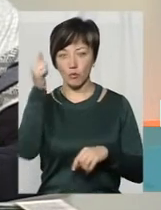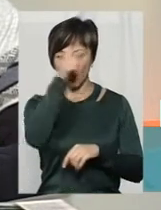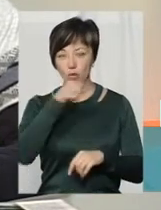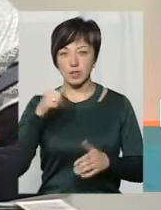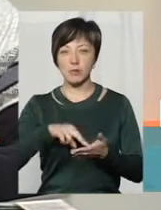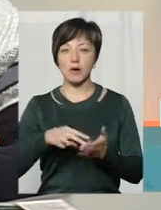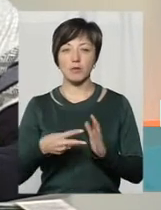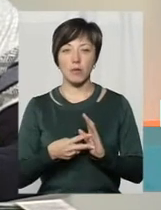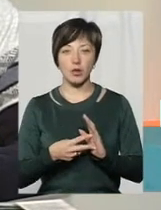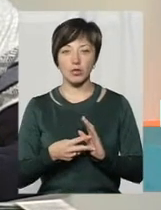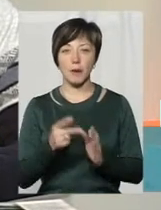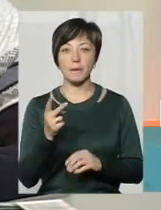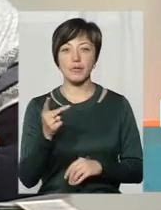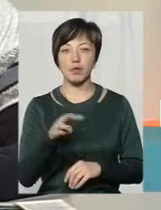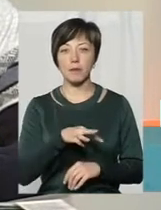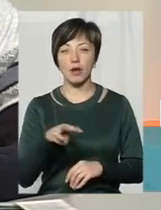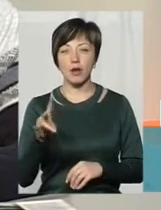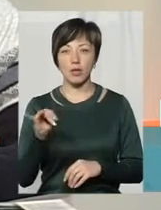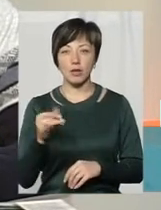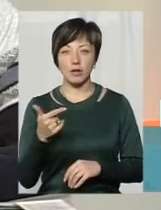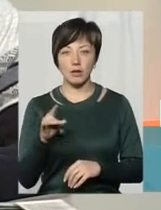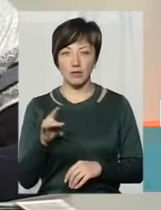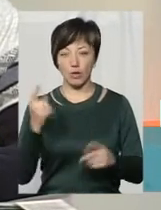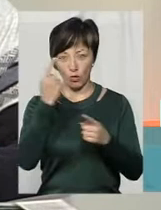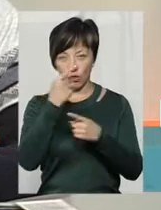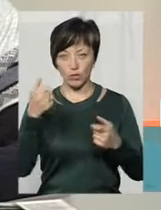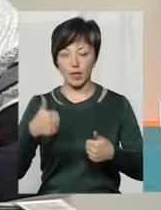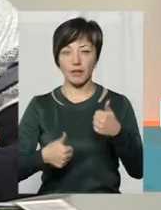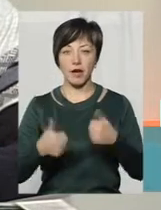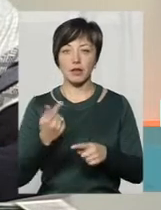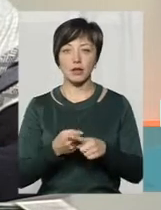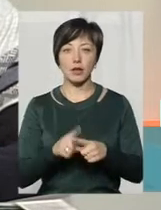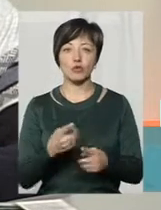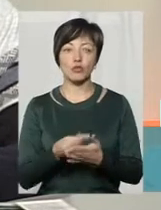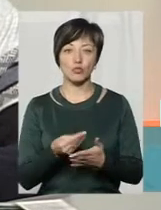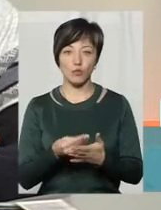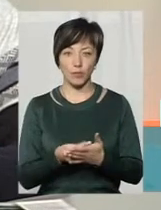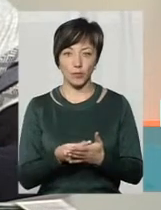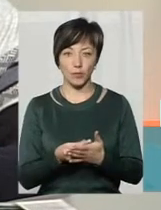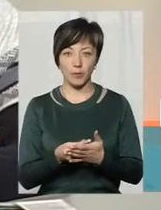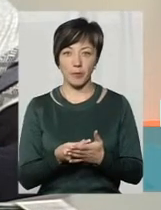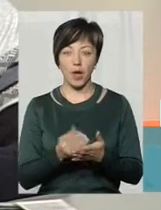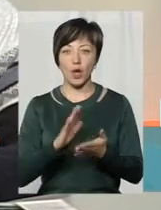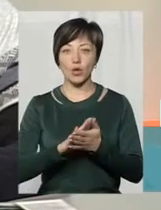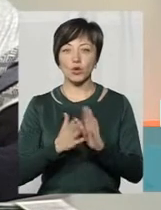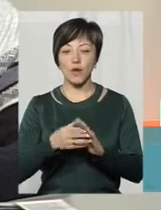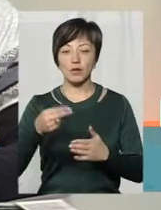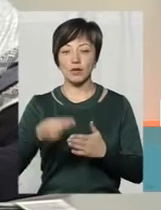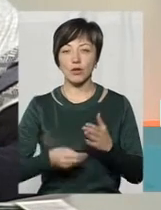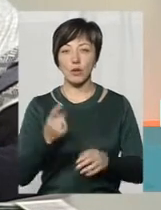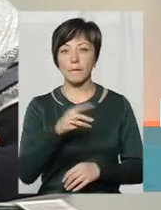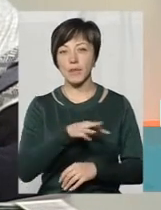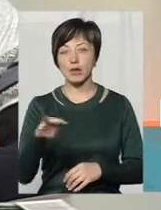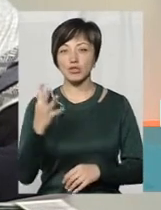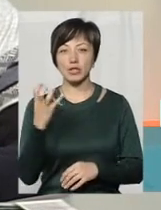передбачено 1,5 мільйони гривень і оголошено тендер на цю суму. Договір заключено на 1,4